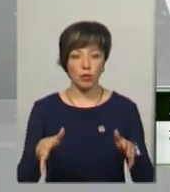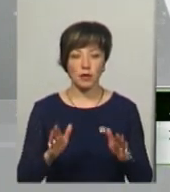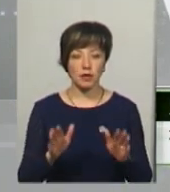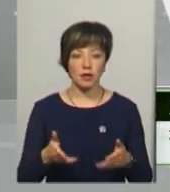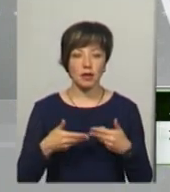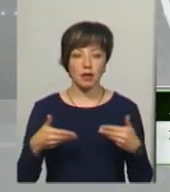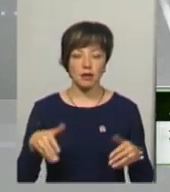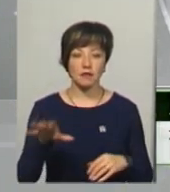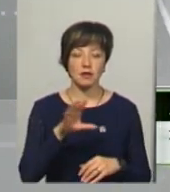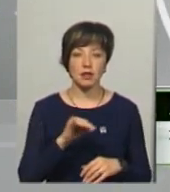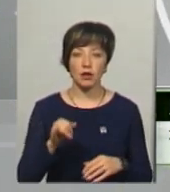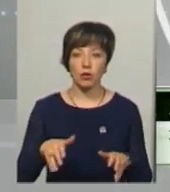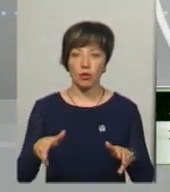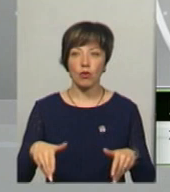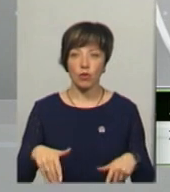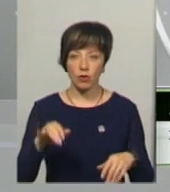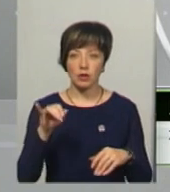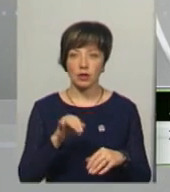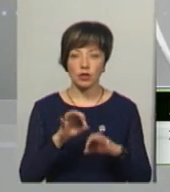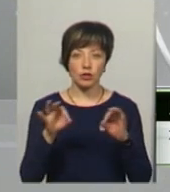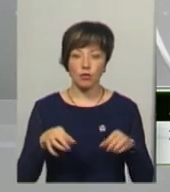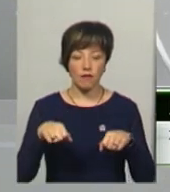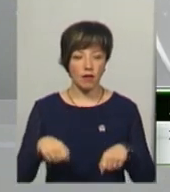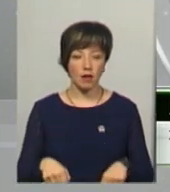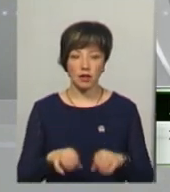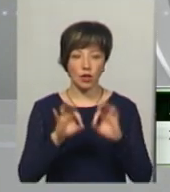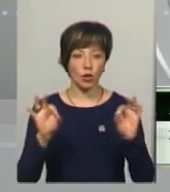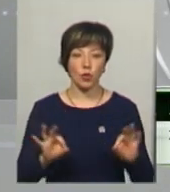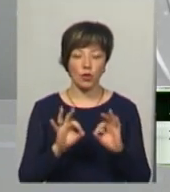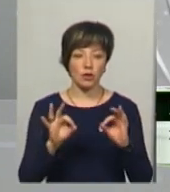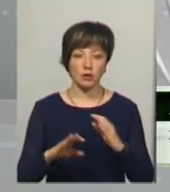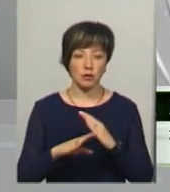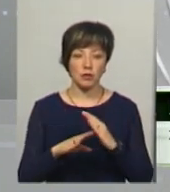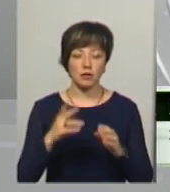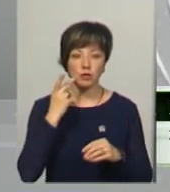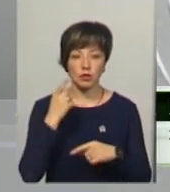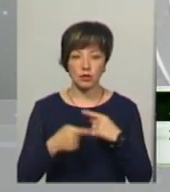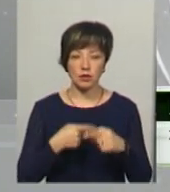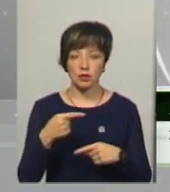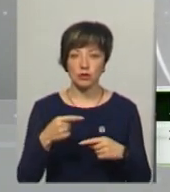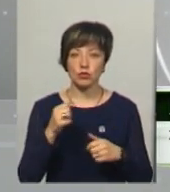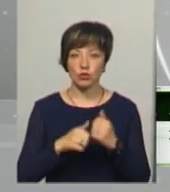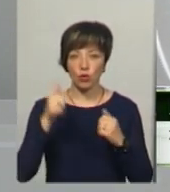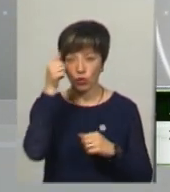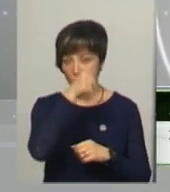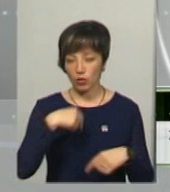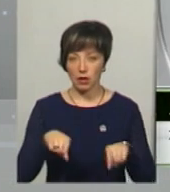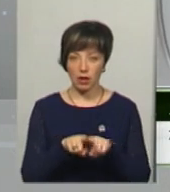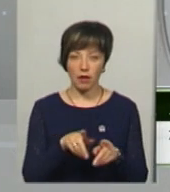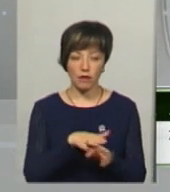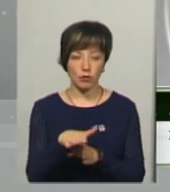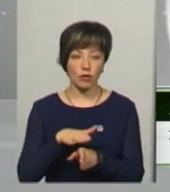нас, Ну всі, і городи. Влада, нічого нам ніколи, бо це пості як не щороку, то через рік